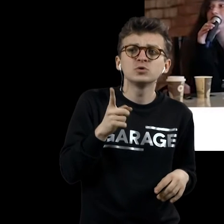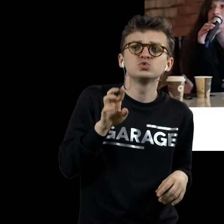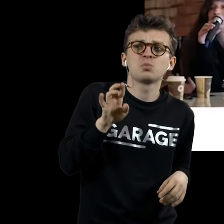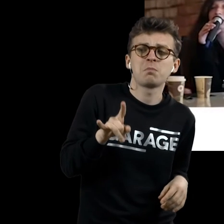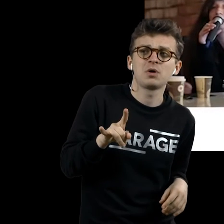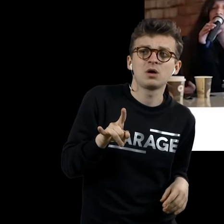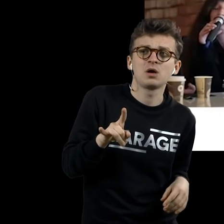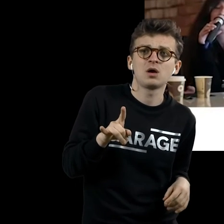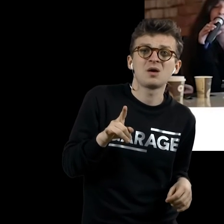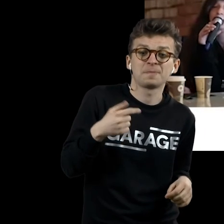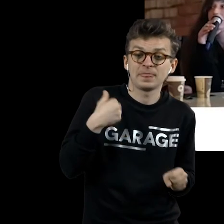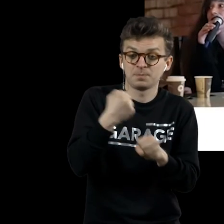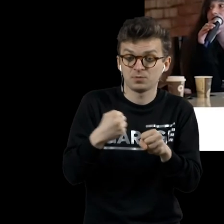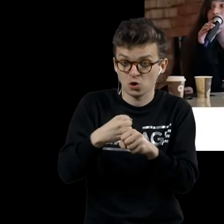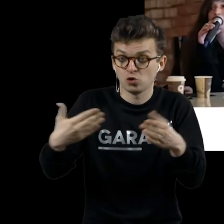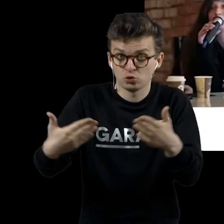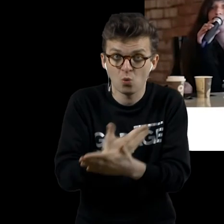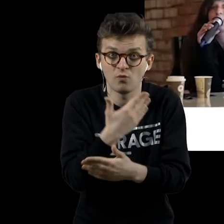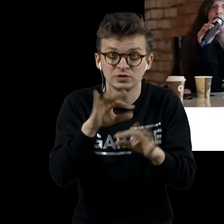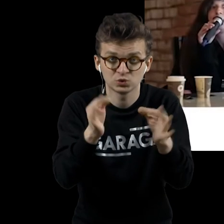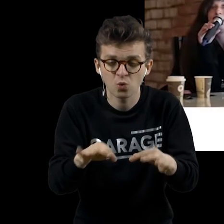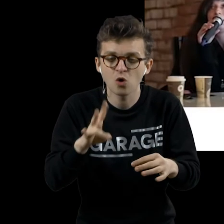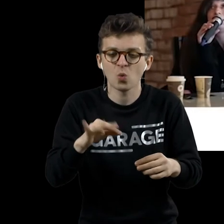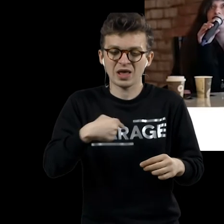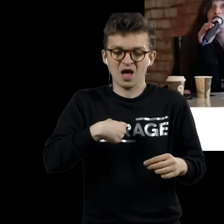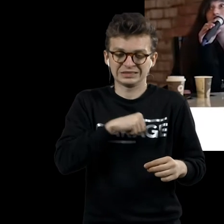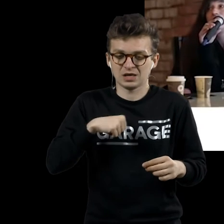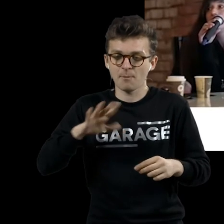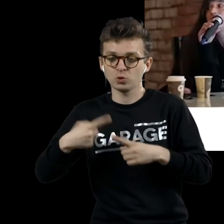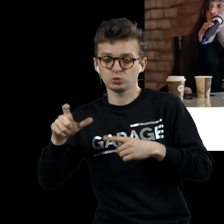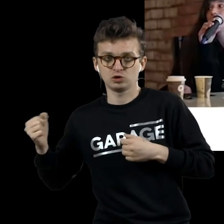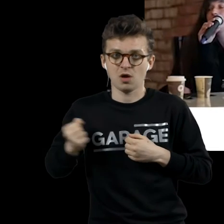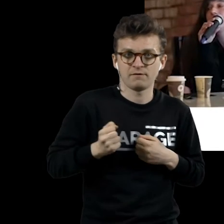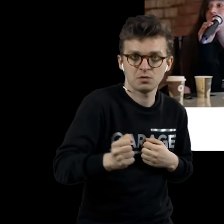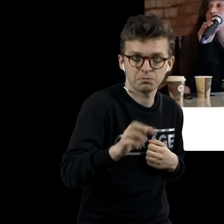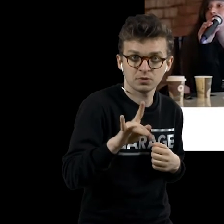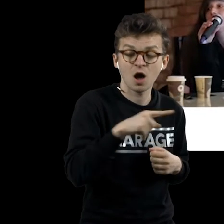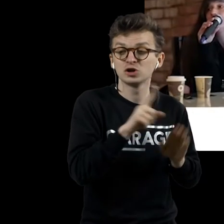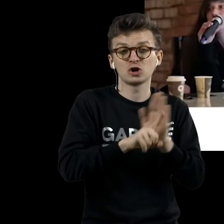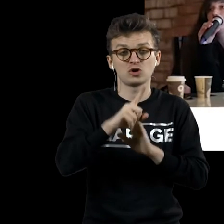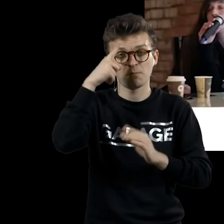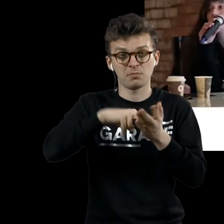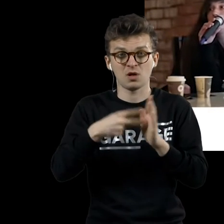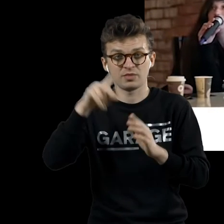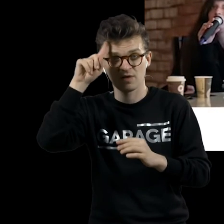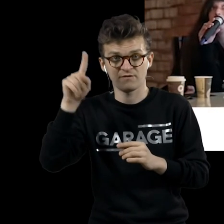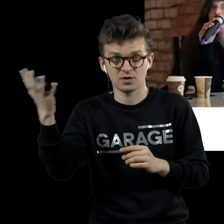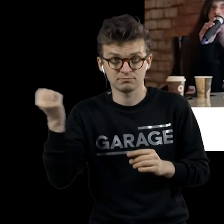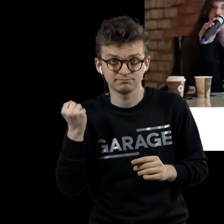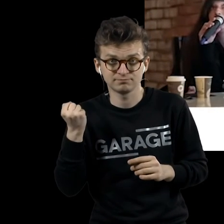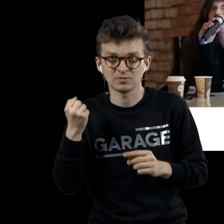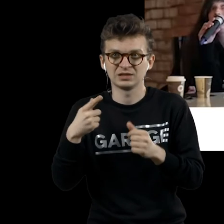создавать произведения, от лица кого-то еще. Он говорит, сначала я хотел взять еврейский псевдоним. Потом подумал, ну,